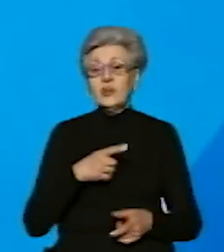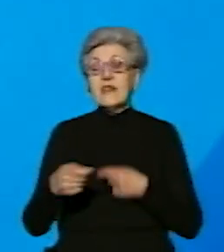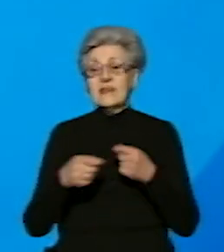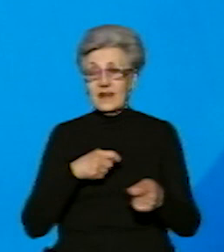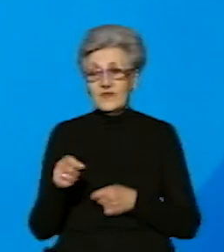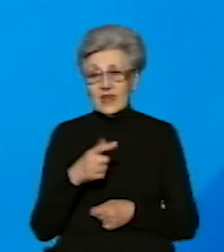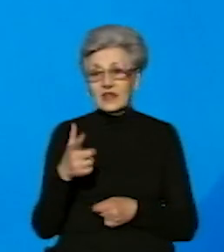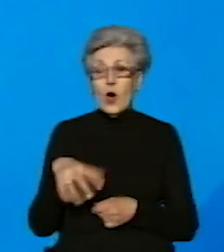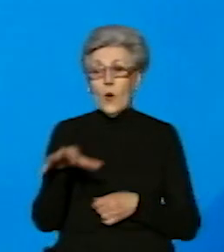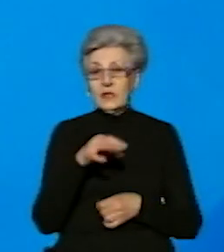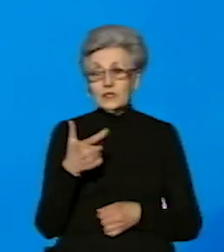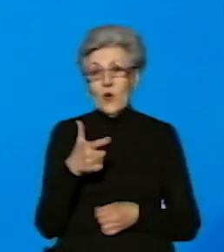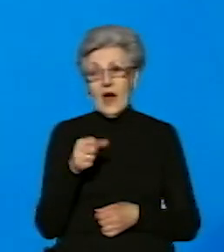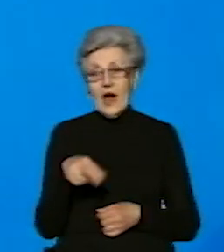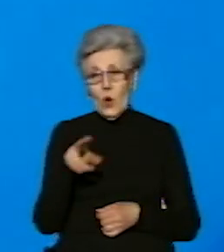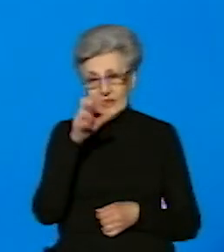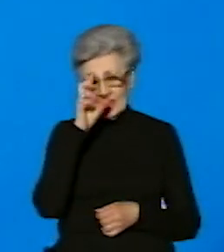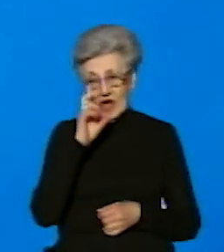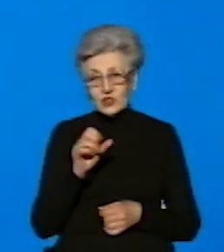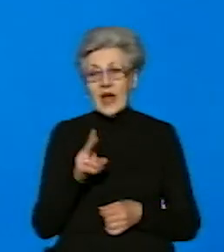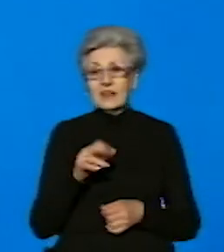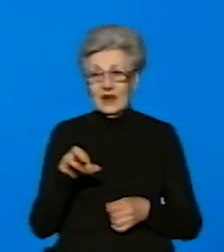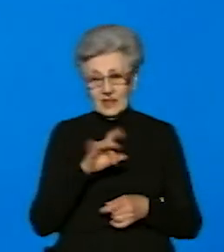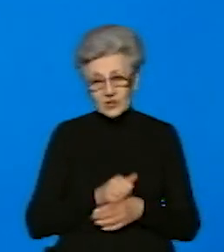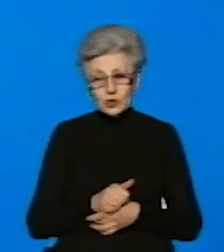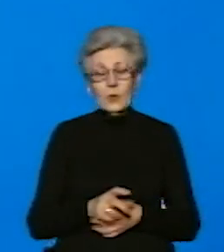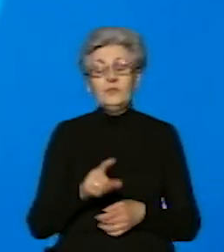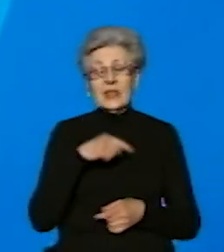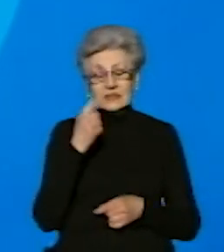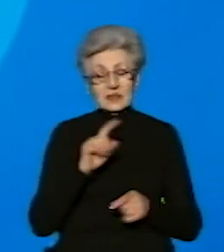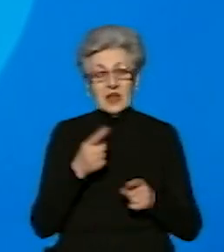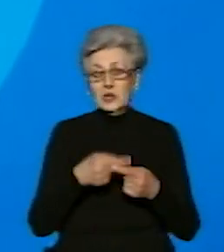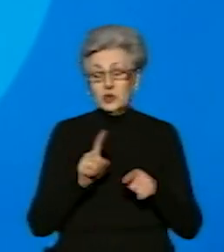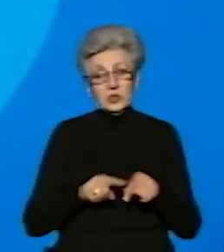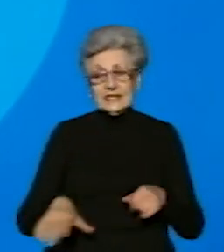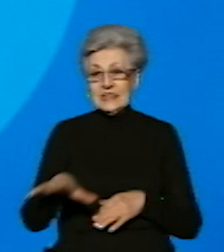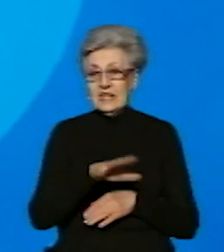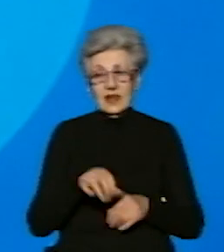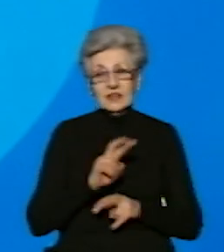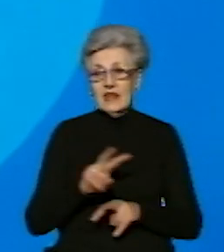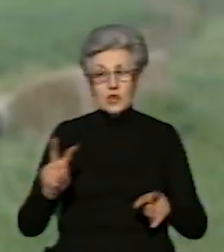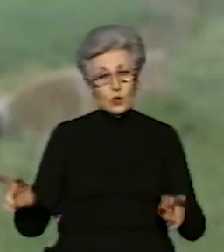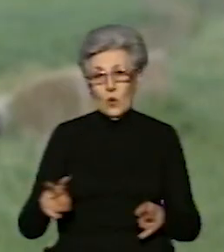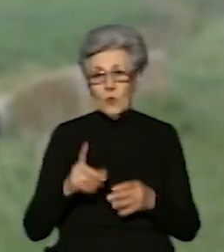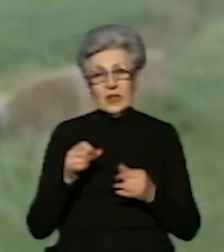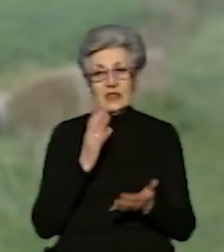Натомість в управлінні відповіли – ділянки нікому не належать, а в оренду землю передали з порушеннями.